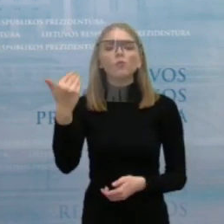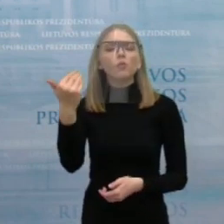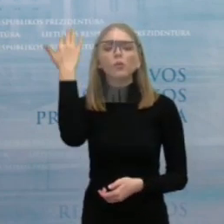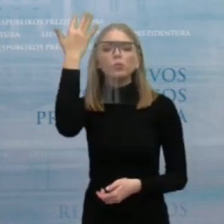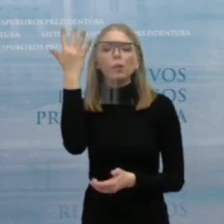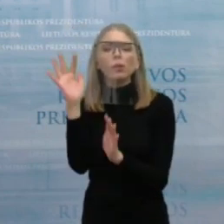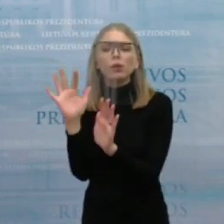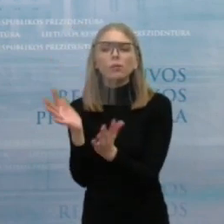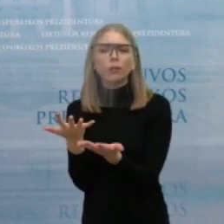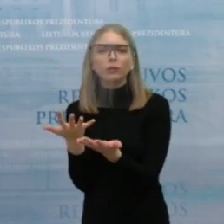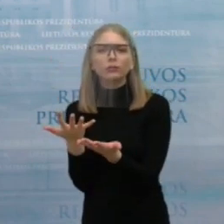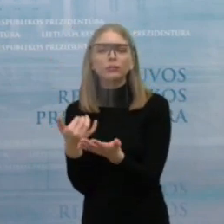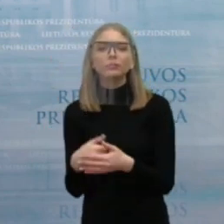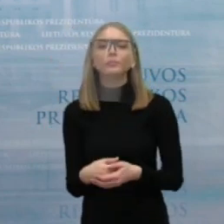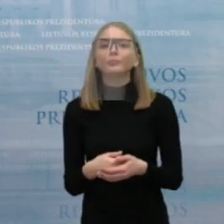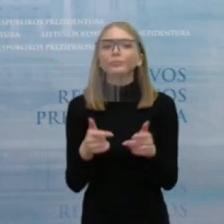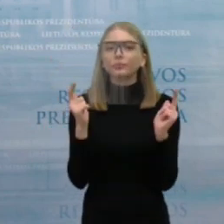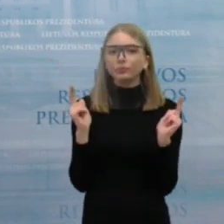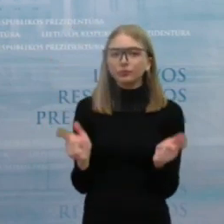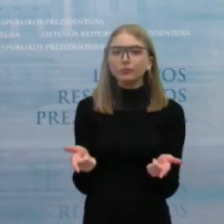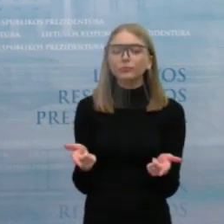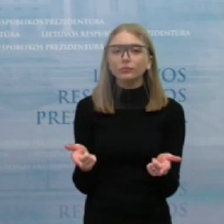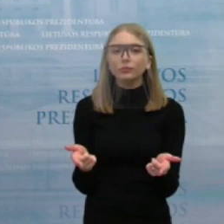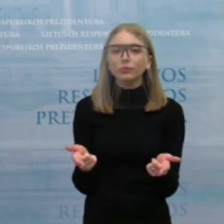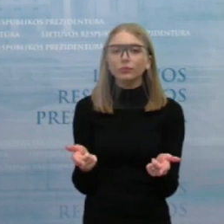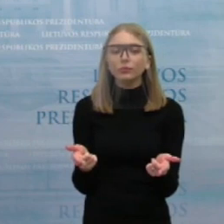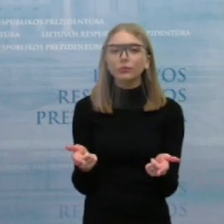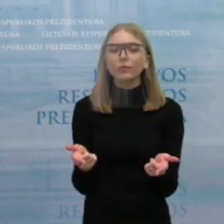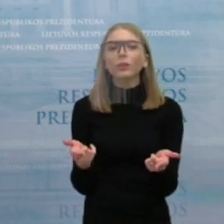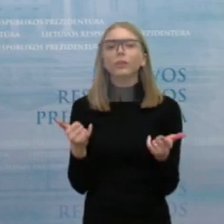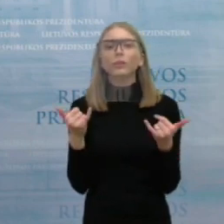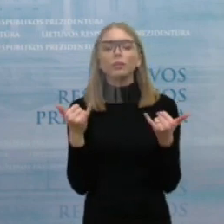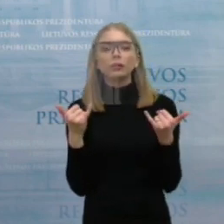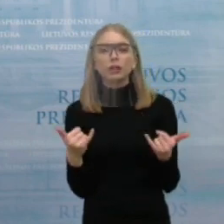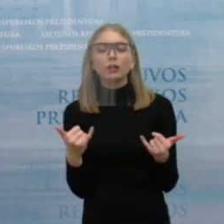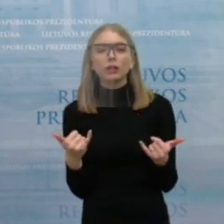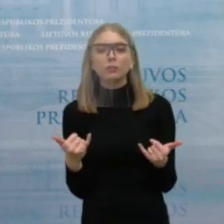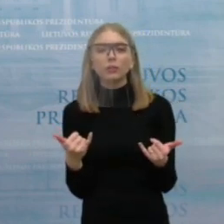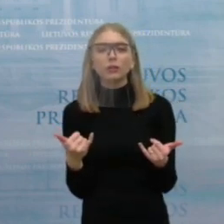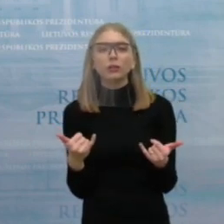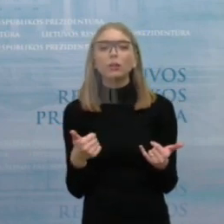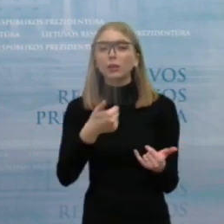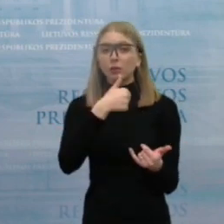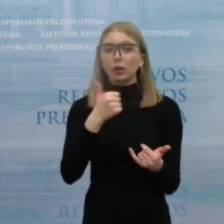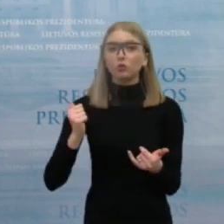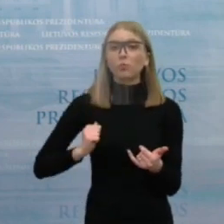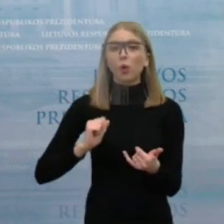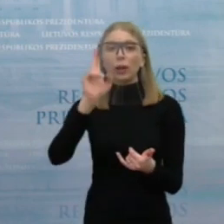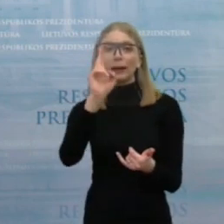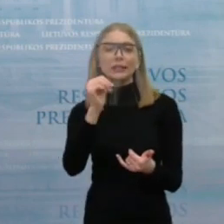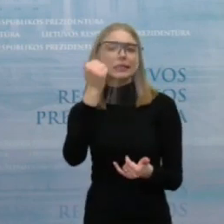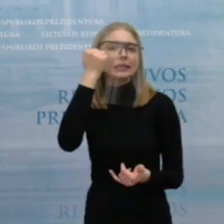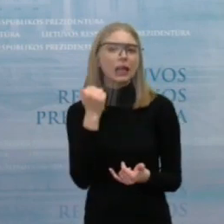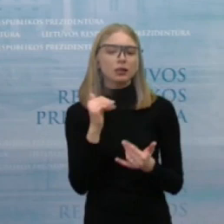tas matymas, kad turėtume laikytis principų, kad teršėjas moka, o taip